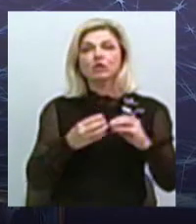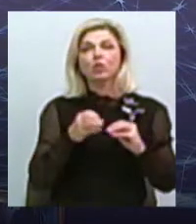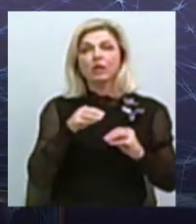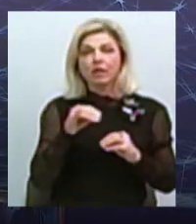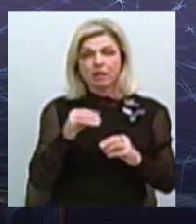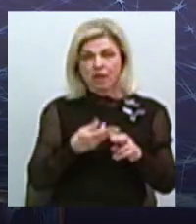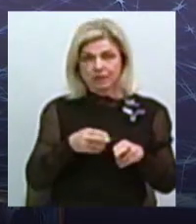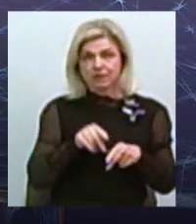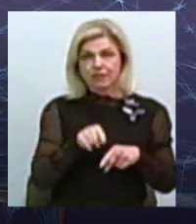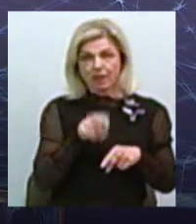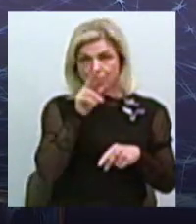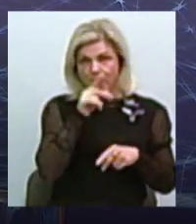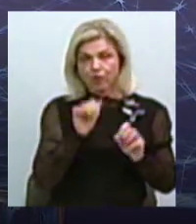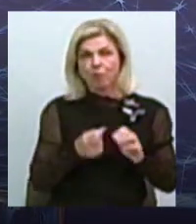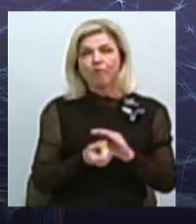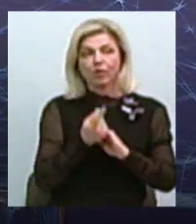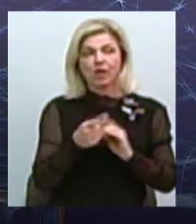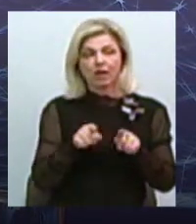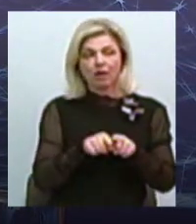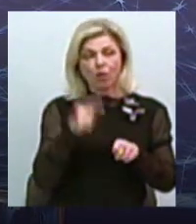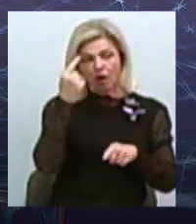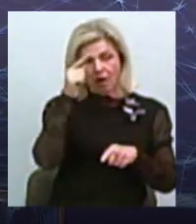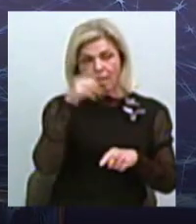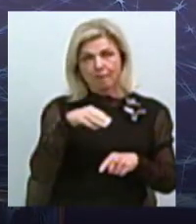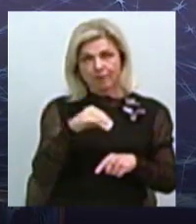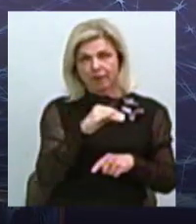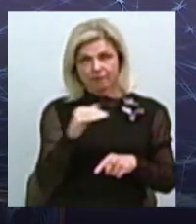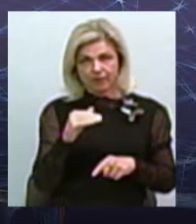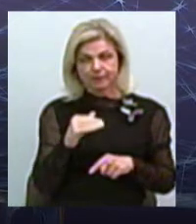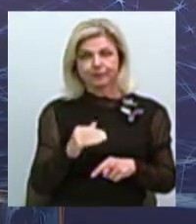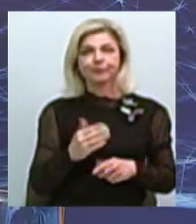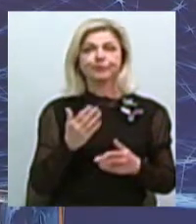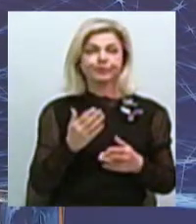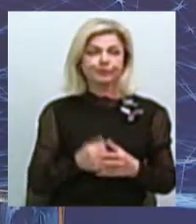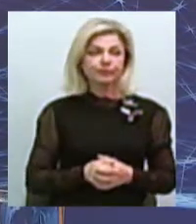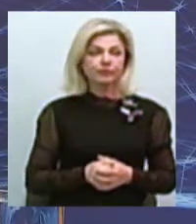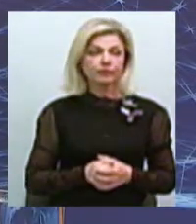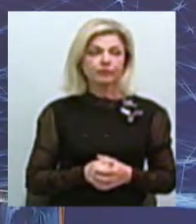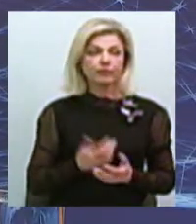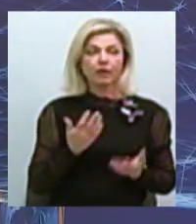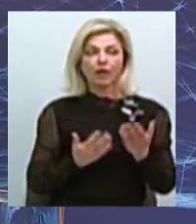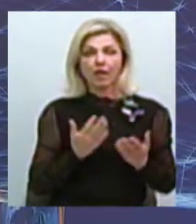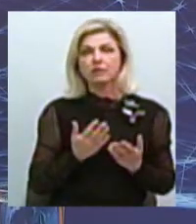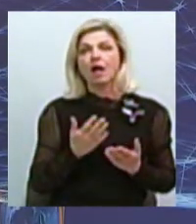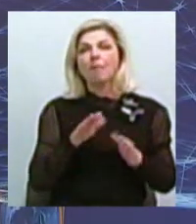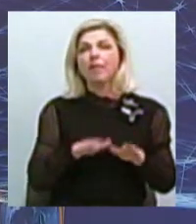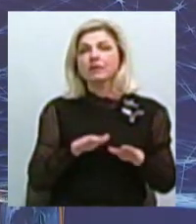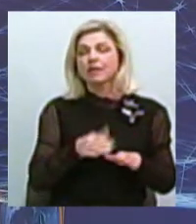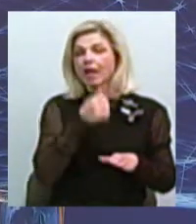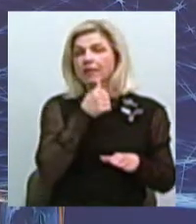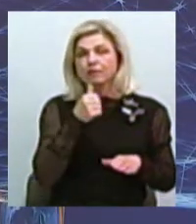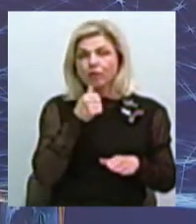може виникнути ось такий міф. Якщо вони зберігаються в недоступних місцях, це може бути комусь цікаво? Безумовно. Тобто це вже штучність?